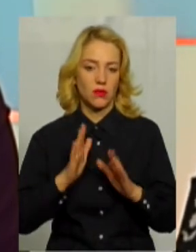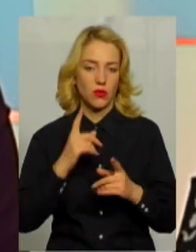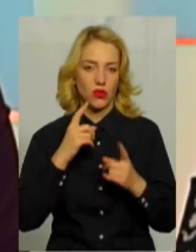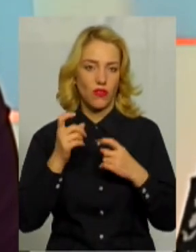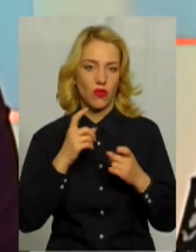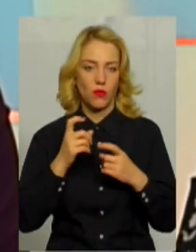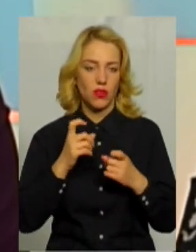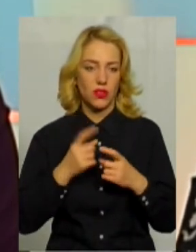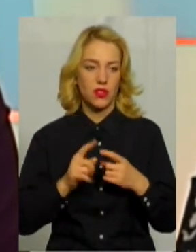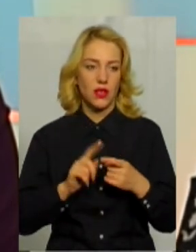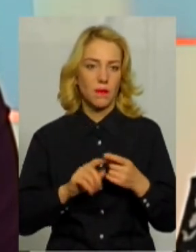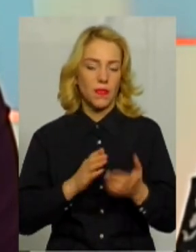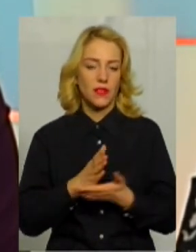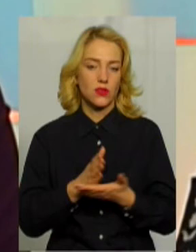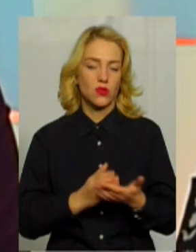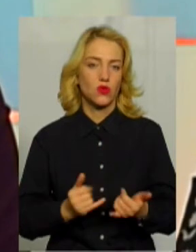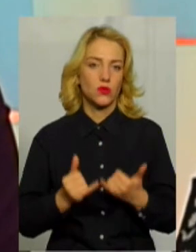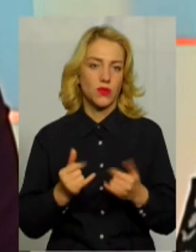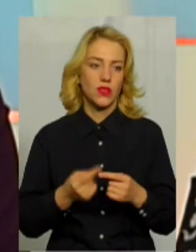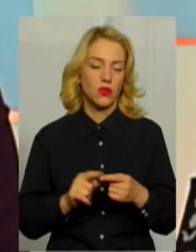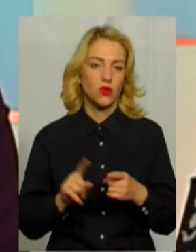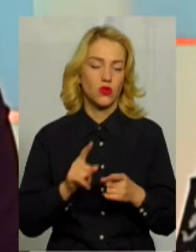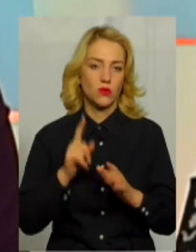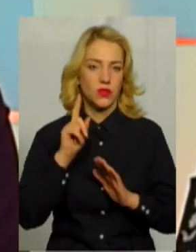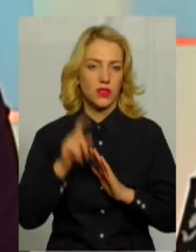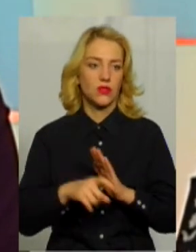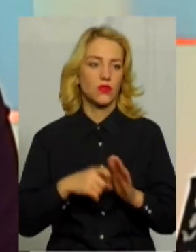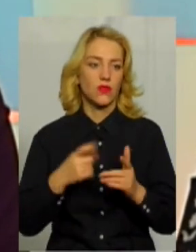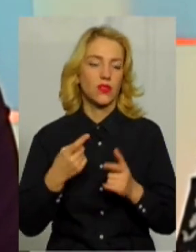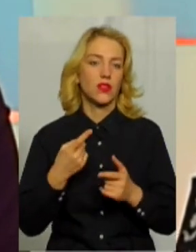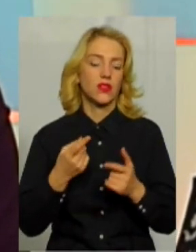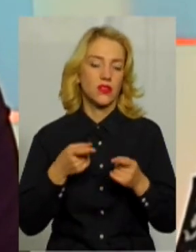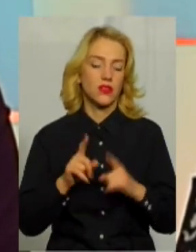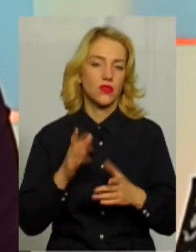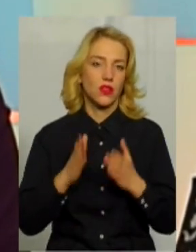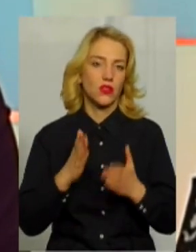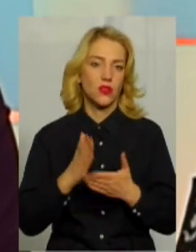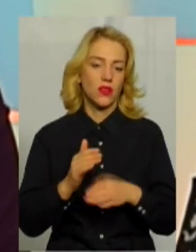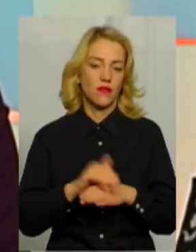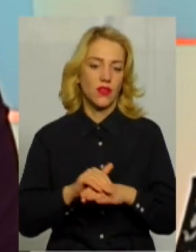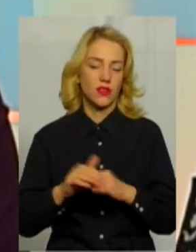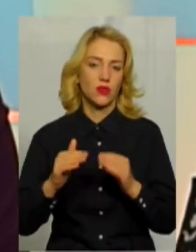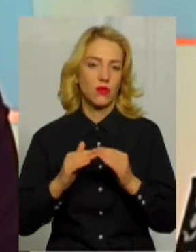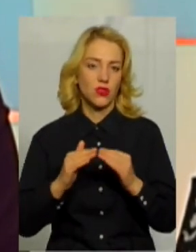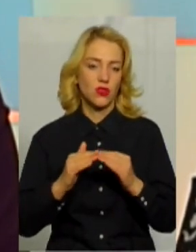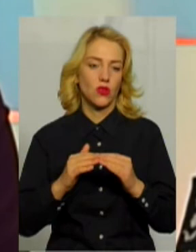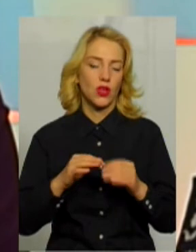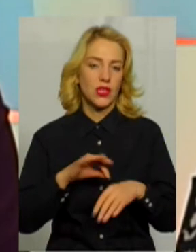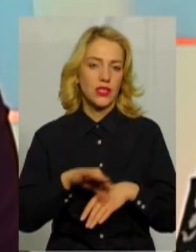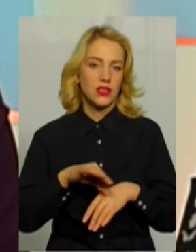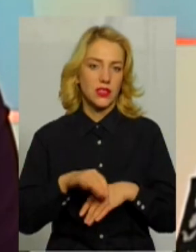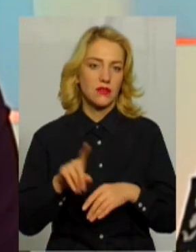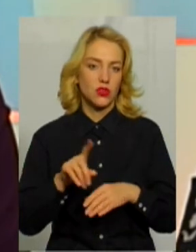відповідні служби для того, щоб з'ясувати, дійсно, якщо є там факти домашнього насильства, його припинити і